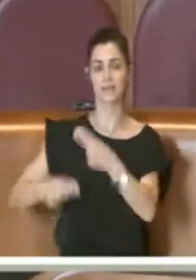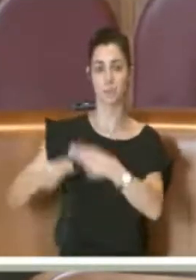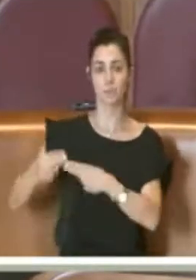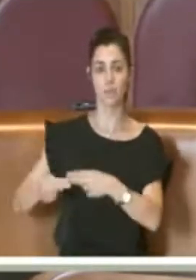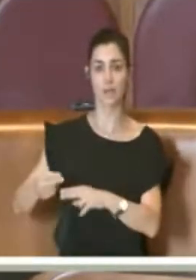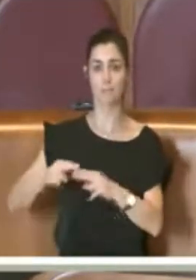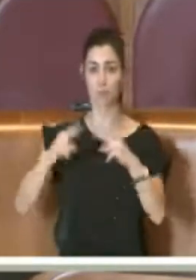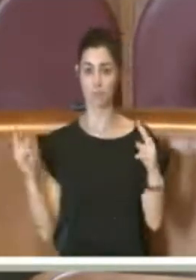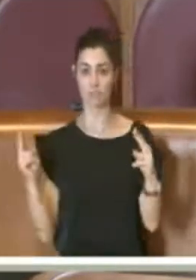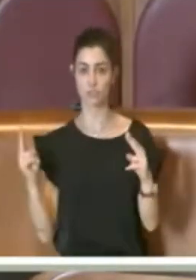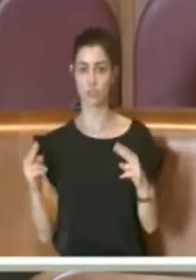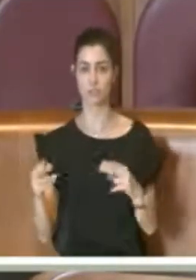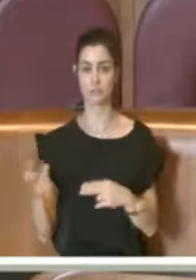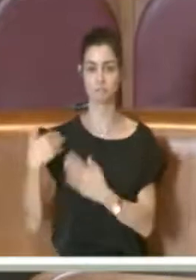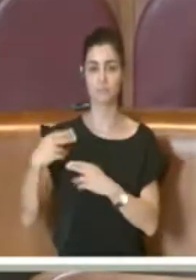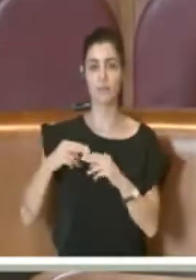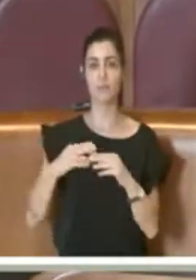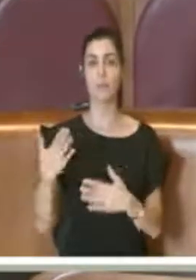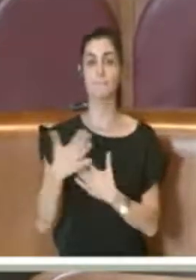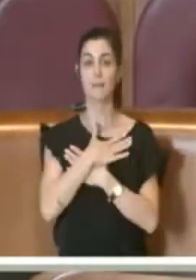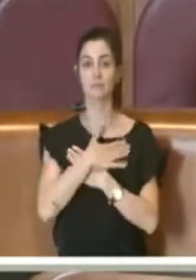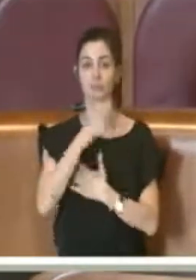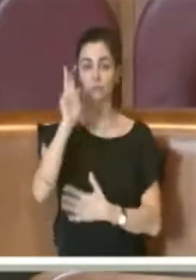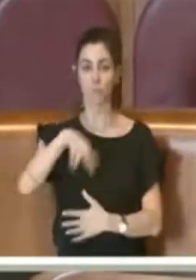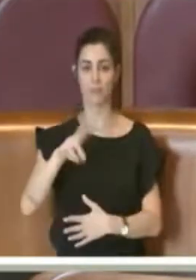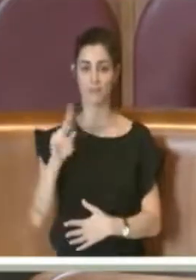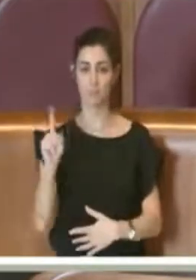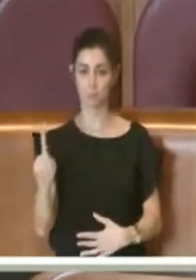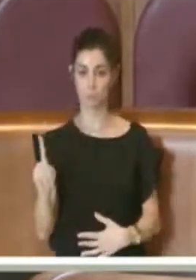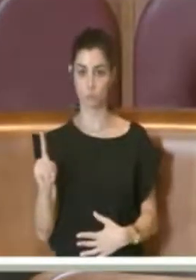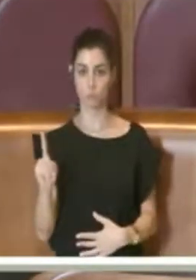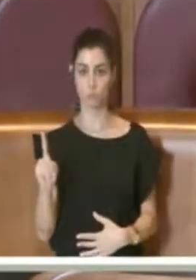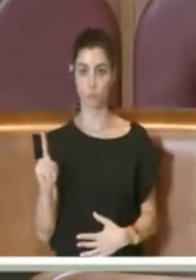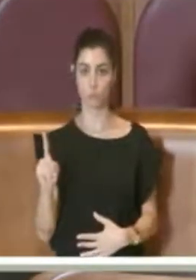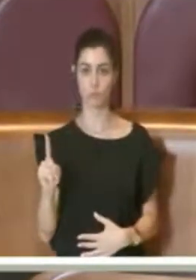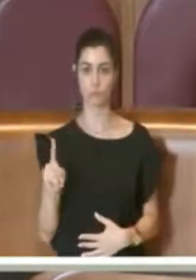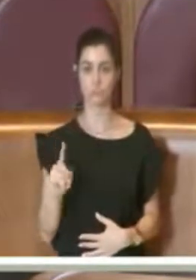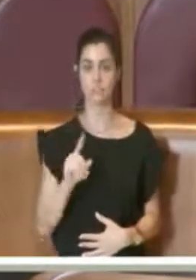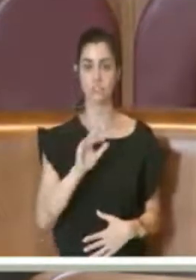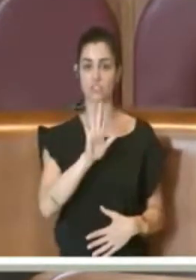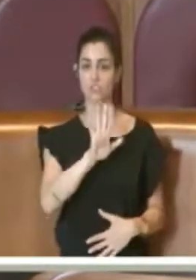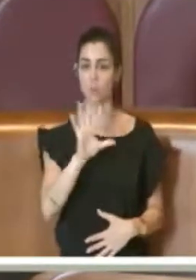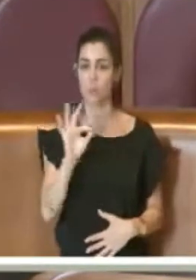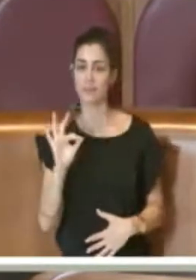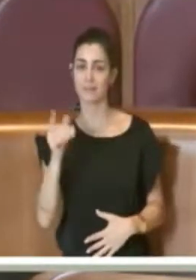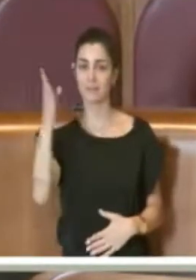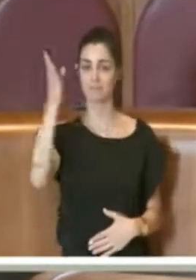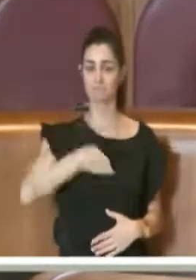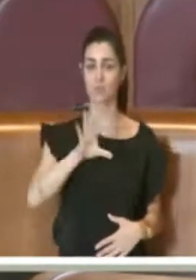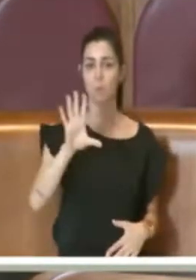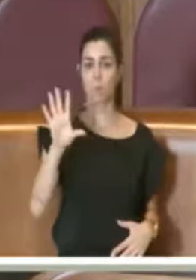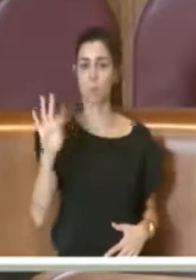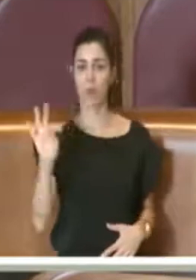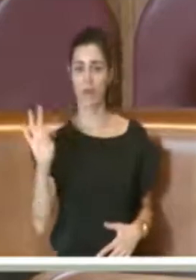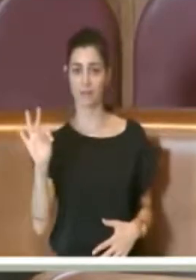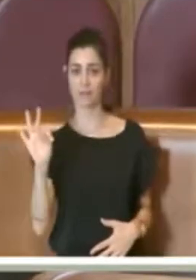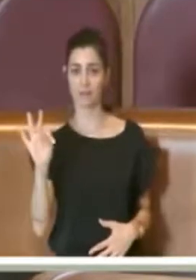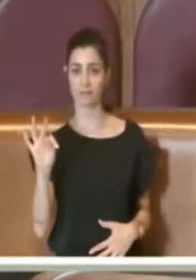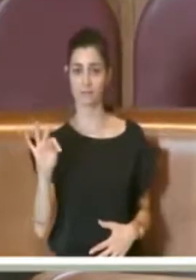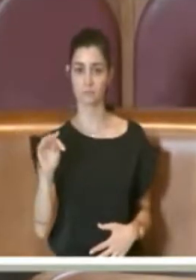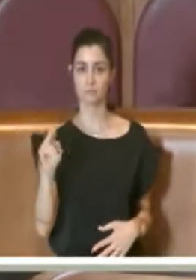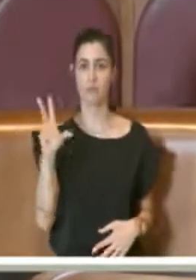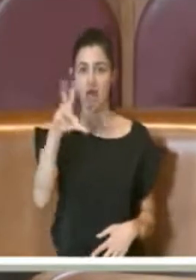maggio 2021, la 5040 ha riconosciuto